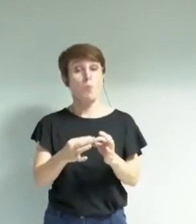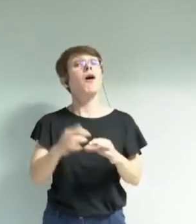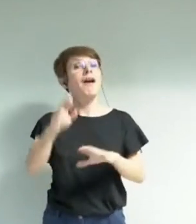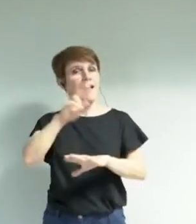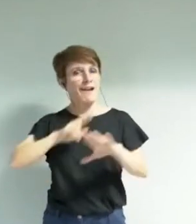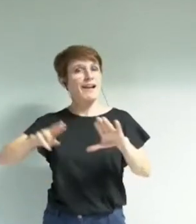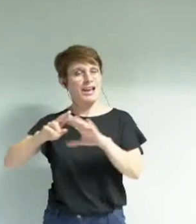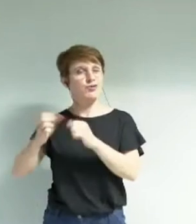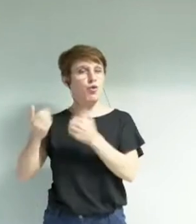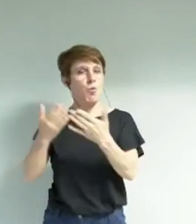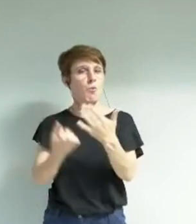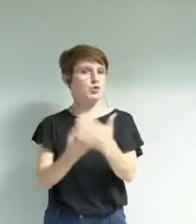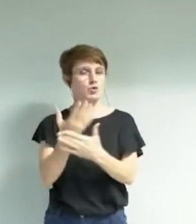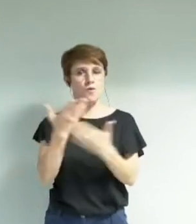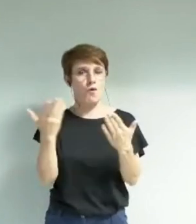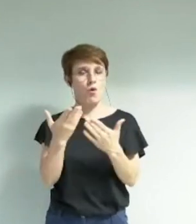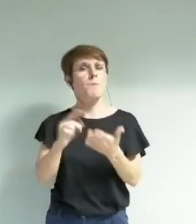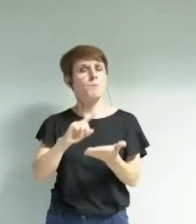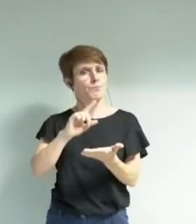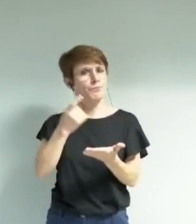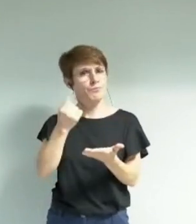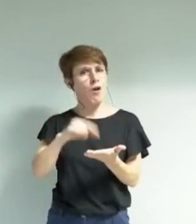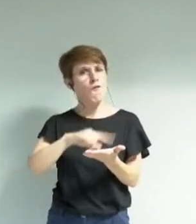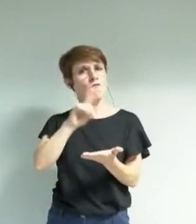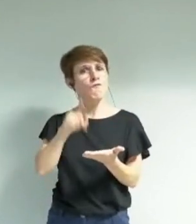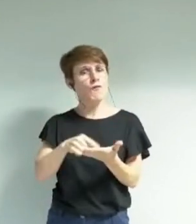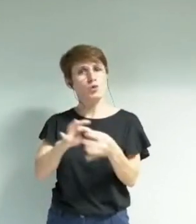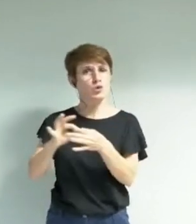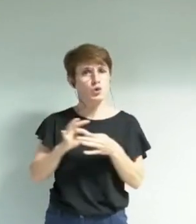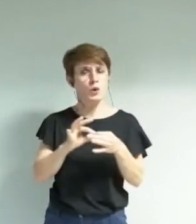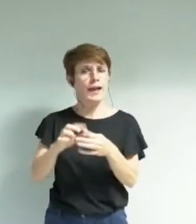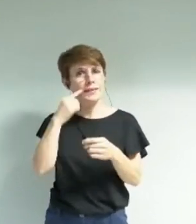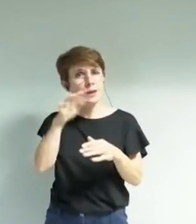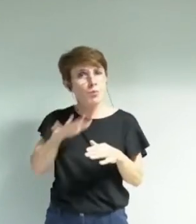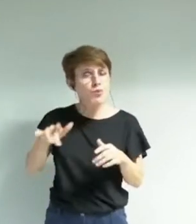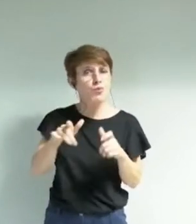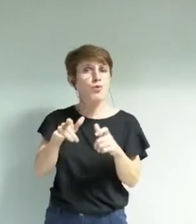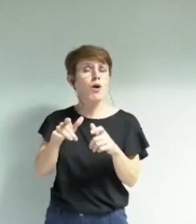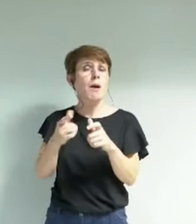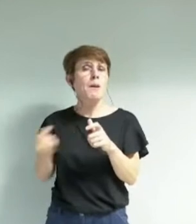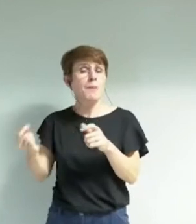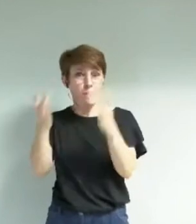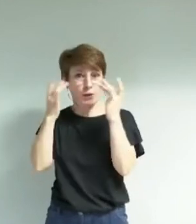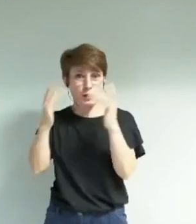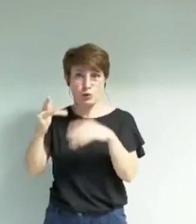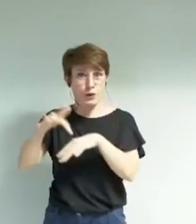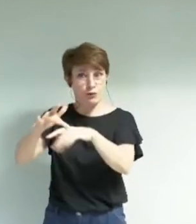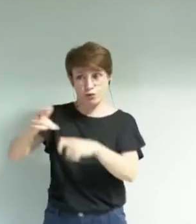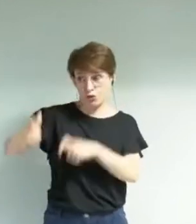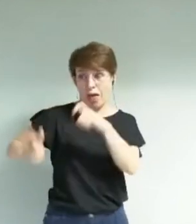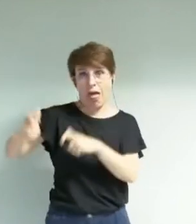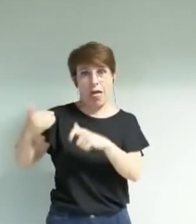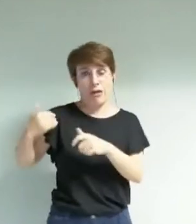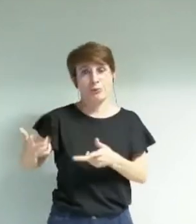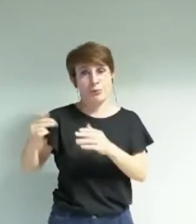il y a un fonds de solidarité pour tous les acteurs culturels fragilisés justement pendant la crise sanitaire donc